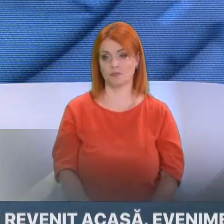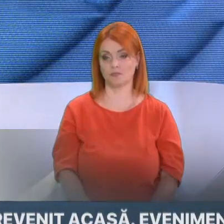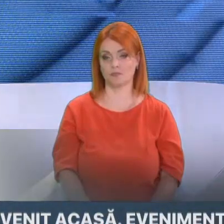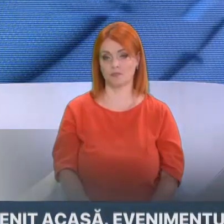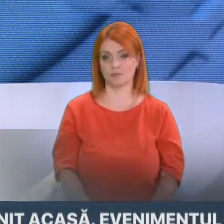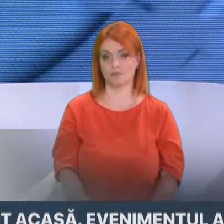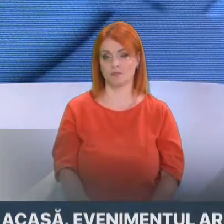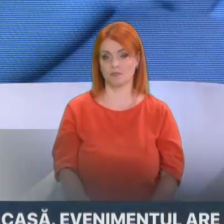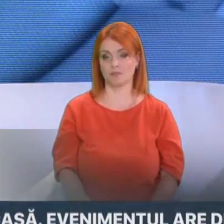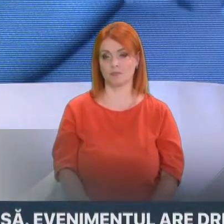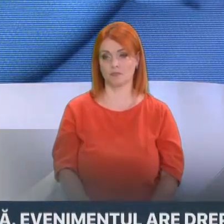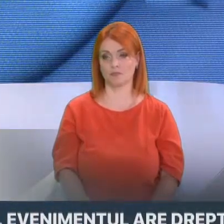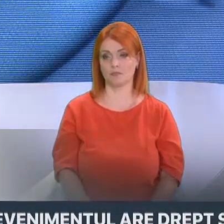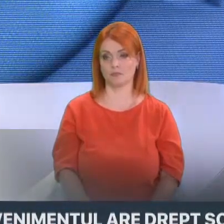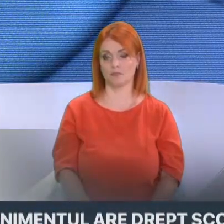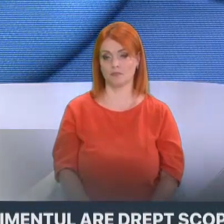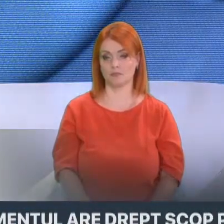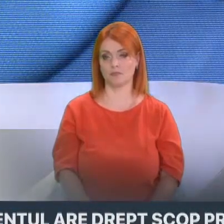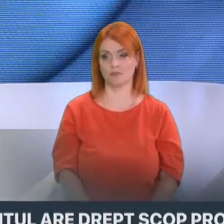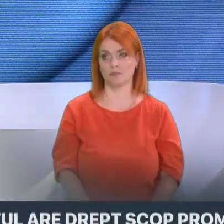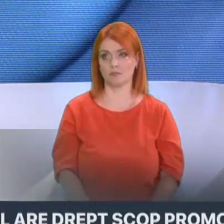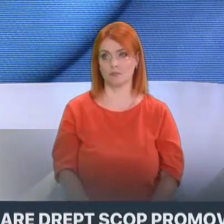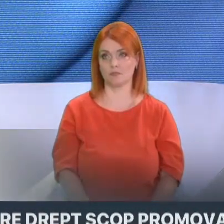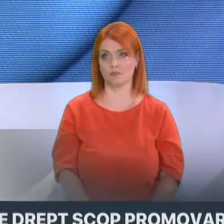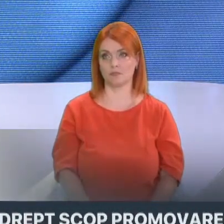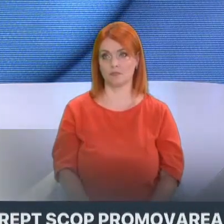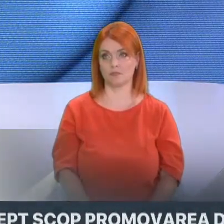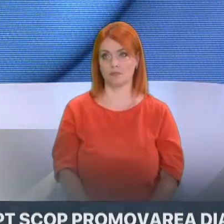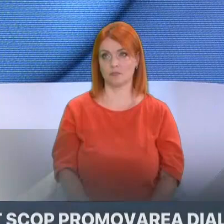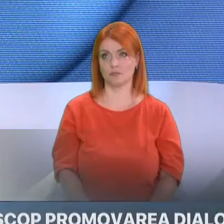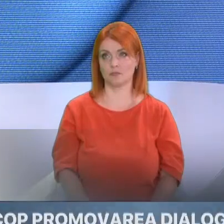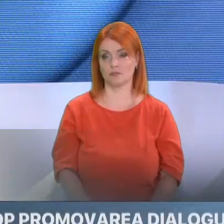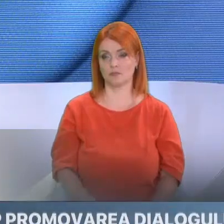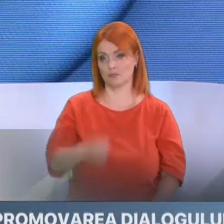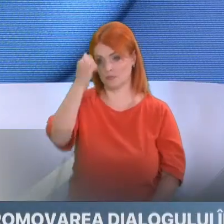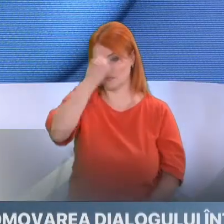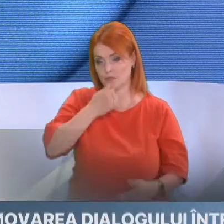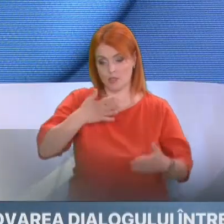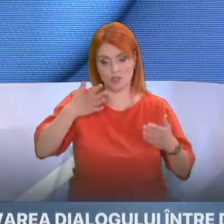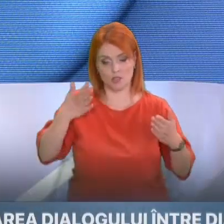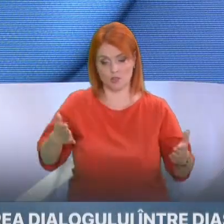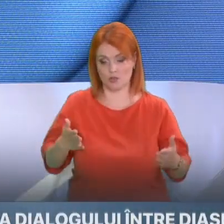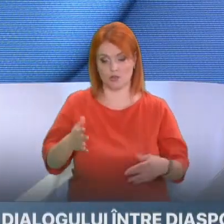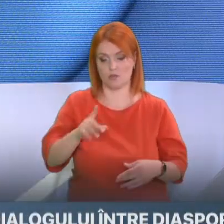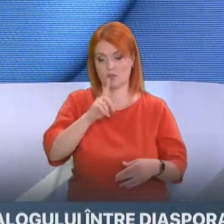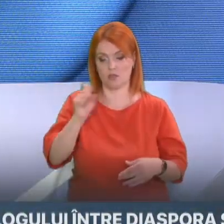în societate cu privire la viitoarele candidaturi. domnule țăranu, vă mulțumesc foarte mult pentru această intervenție.